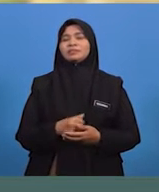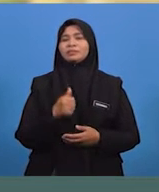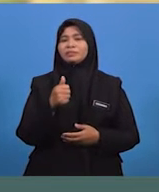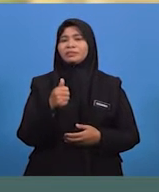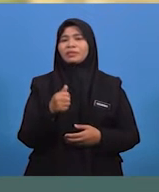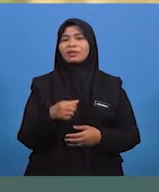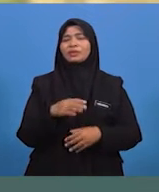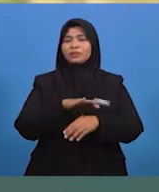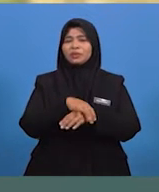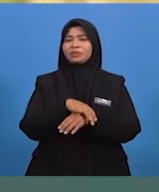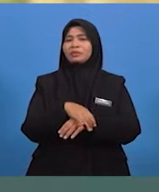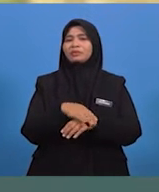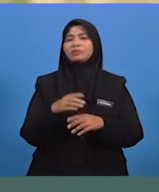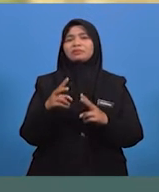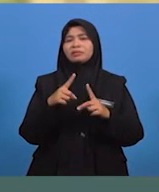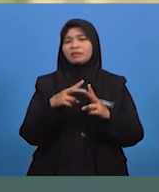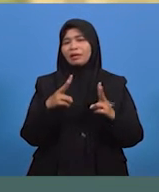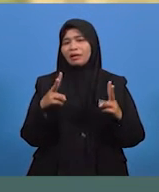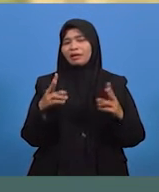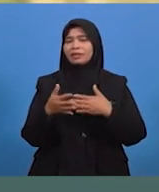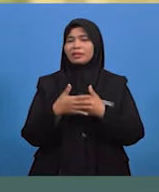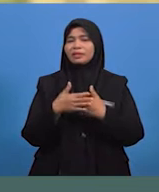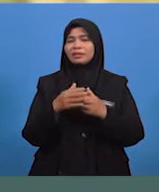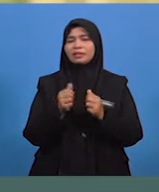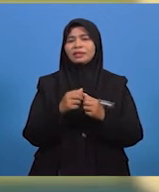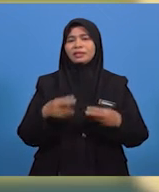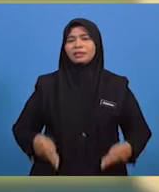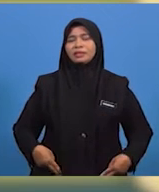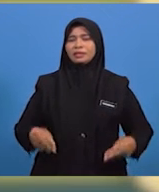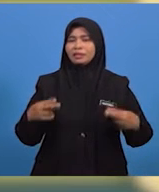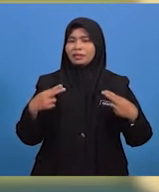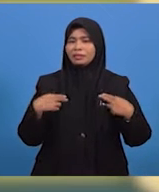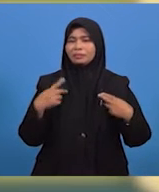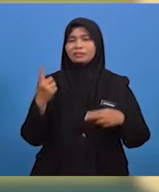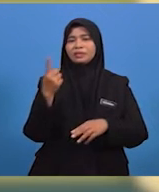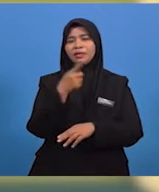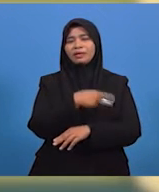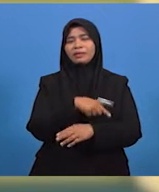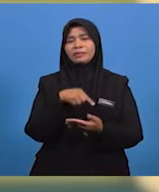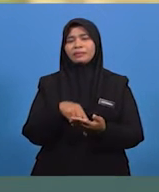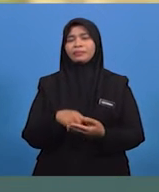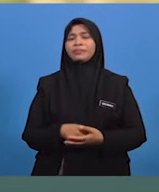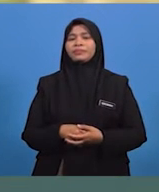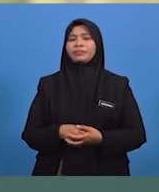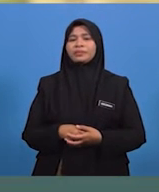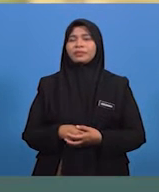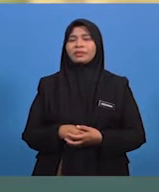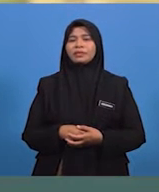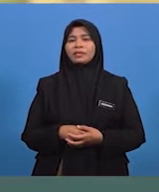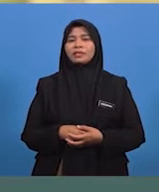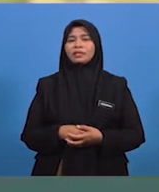ada di sekeliling anda dan amat berkait rapat dengan kehidupan seharian. Okey, cikgu teruskan.